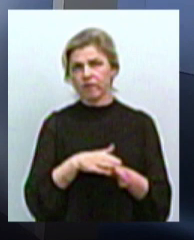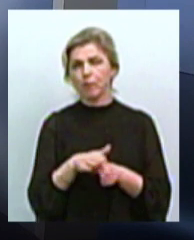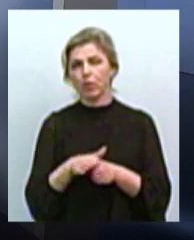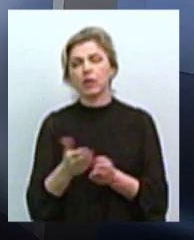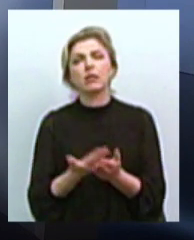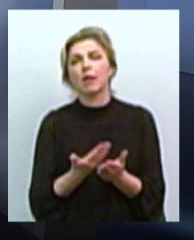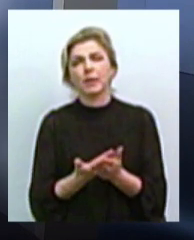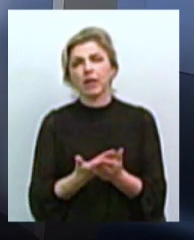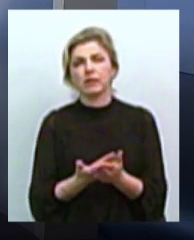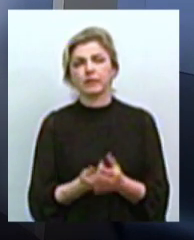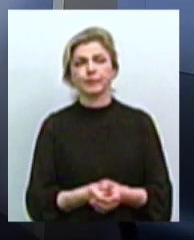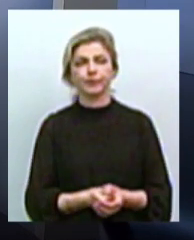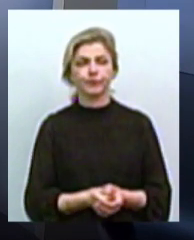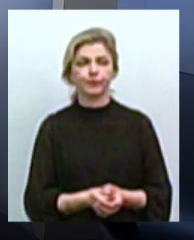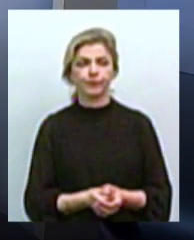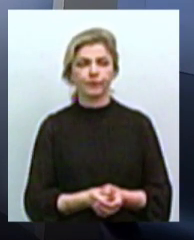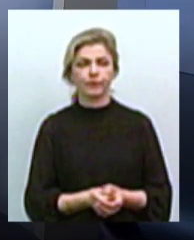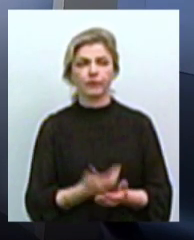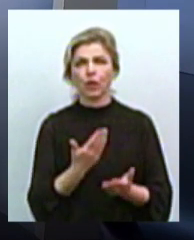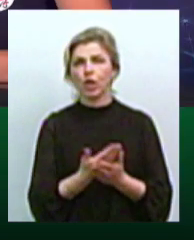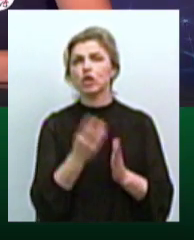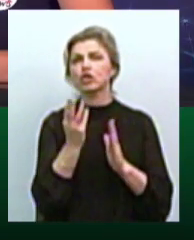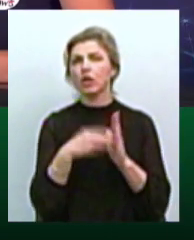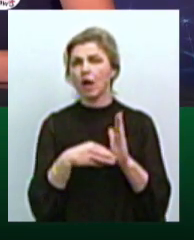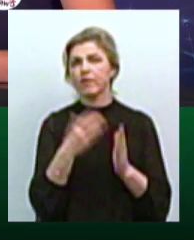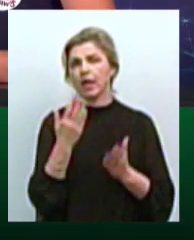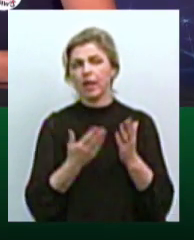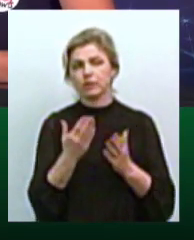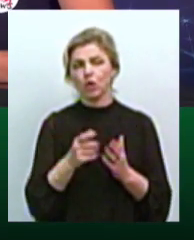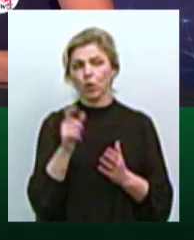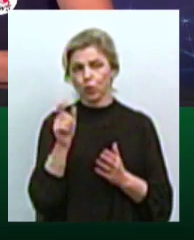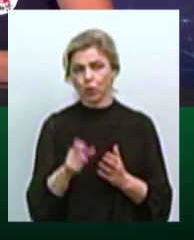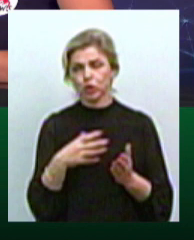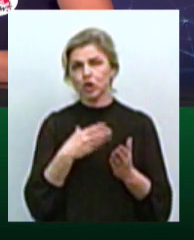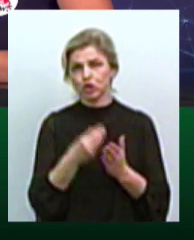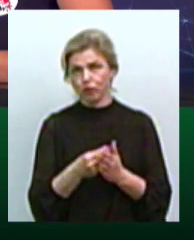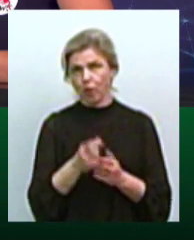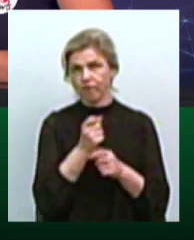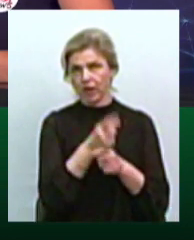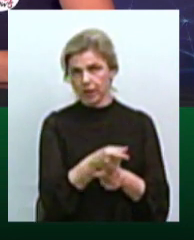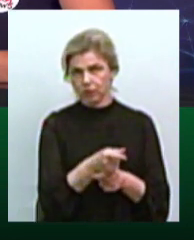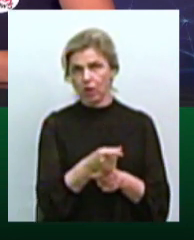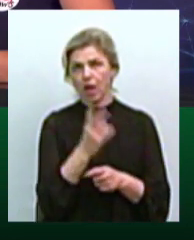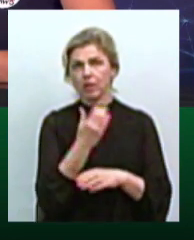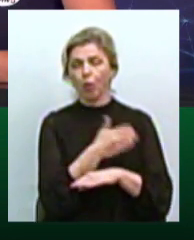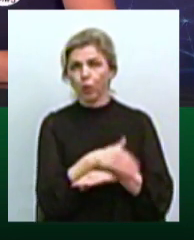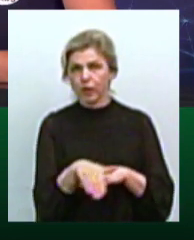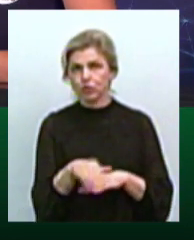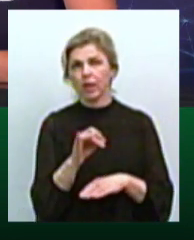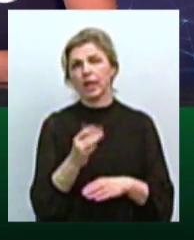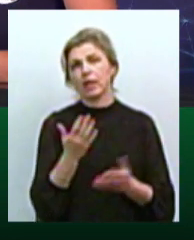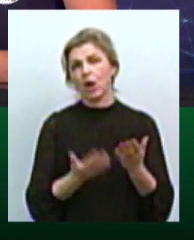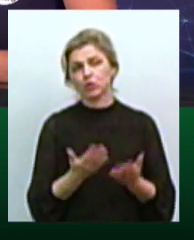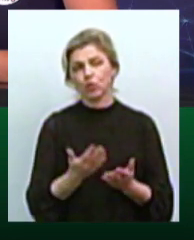наприклад, наводіть приклад, будь ласка. Ну, тобто, є певні штрафи, коли людина свою власну тварину викидує на вулицю. І якщо